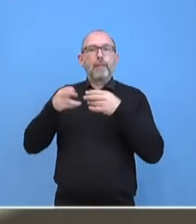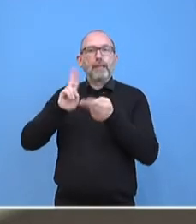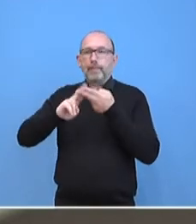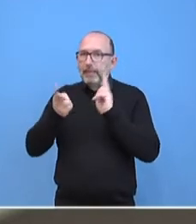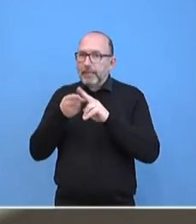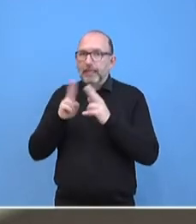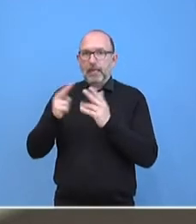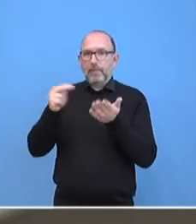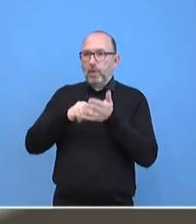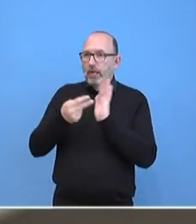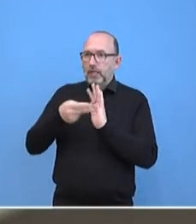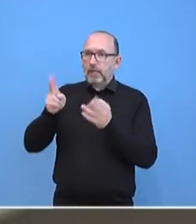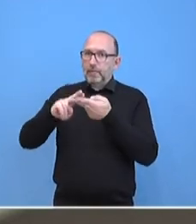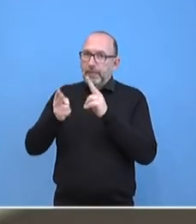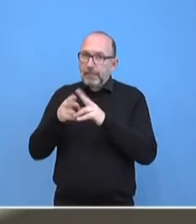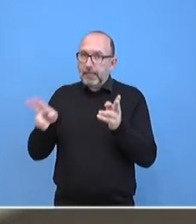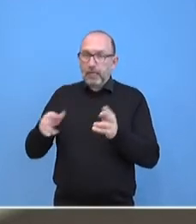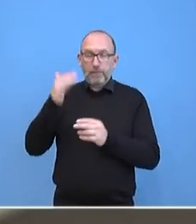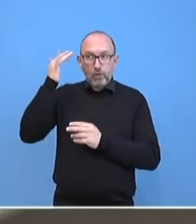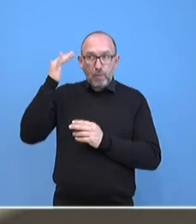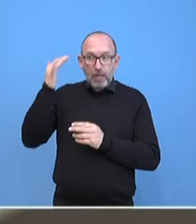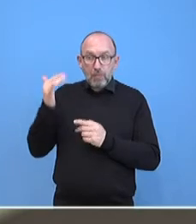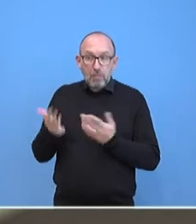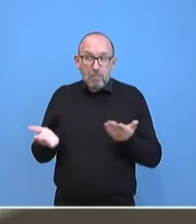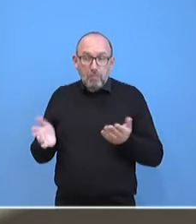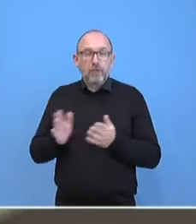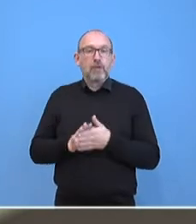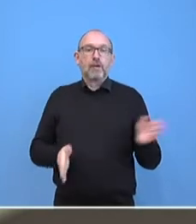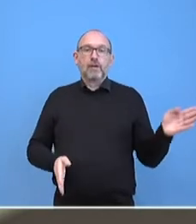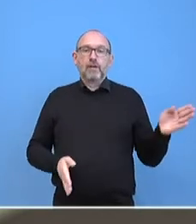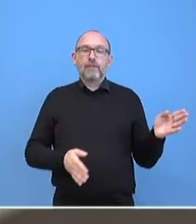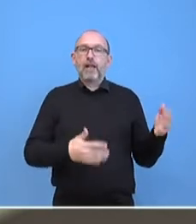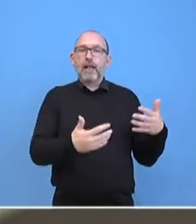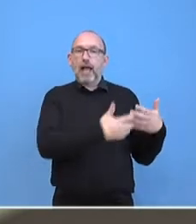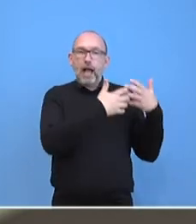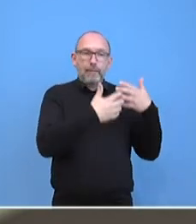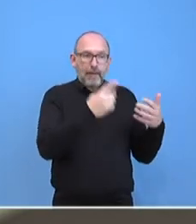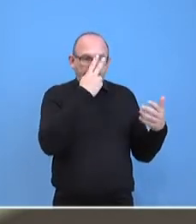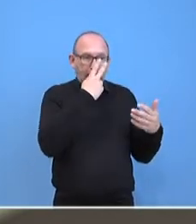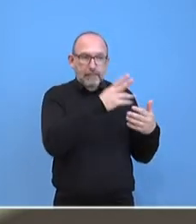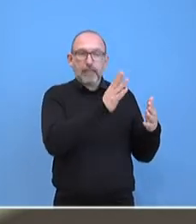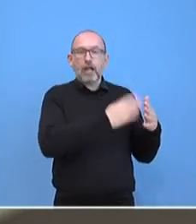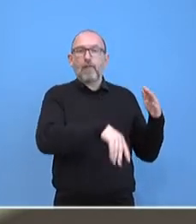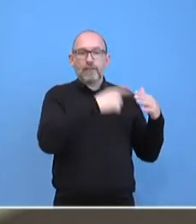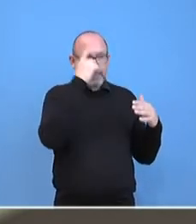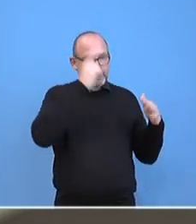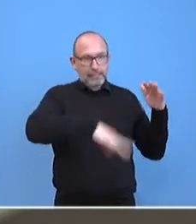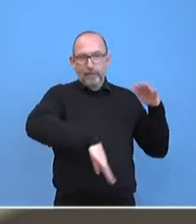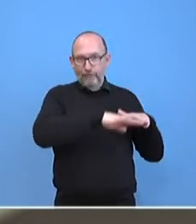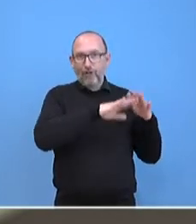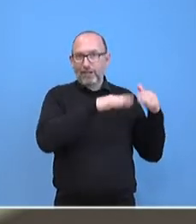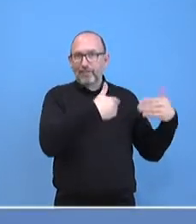wird darüber nachgedacht? In den USA hat sich das ja als sinnvoll letztlich erwiesen.